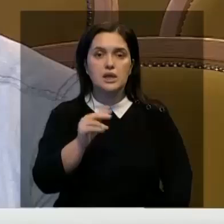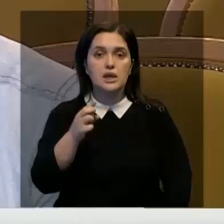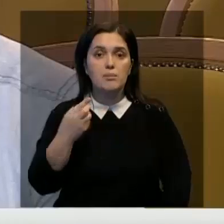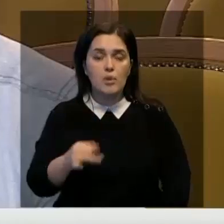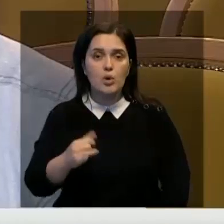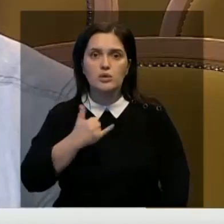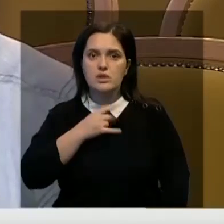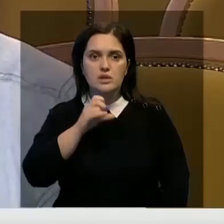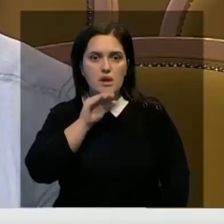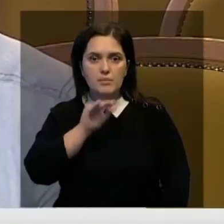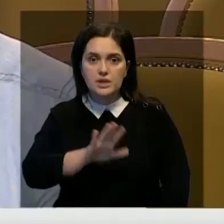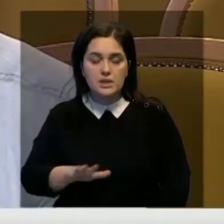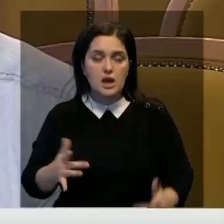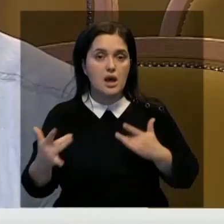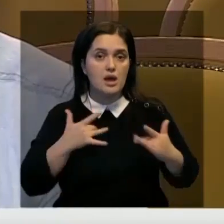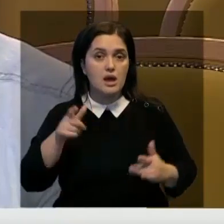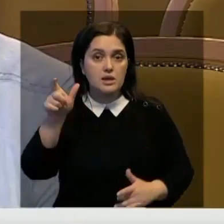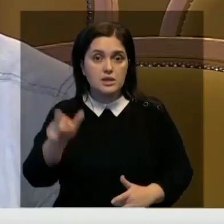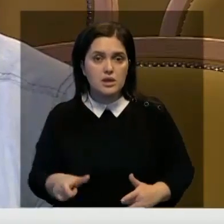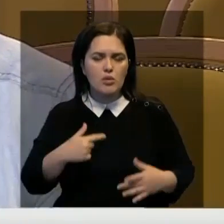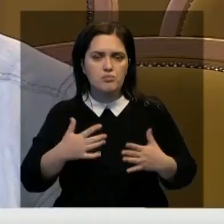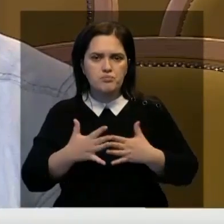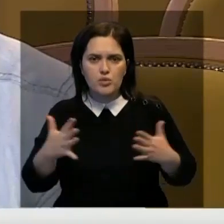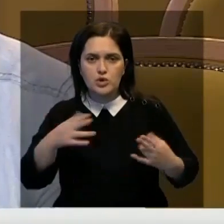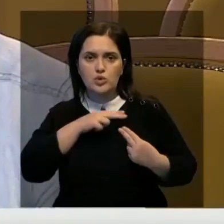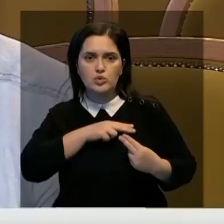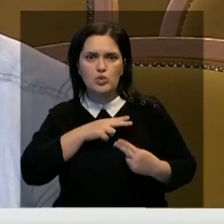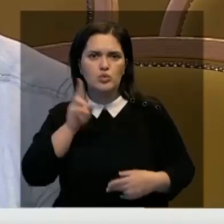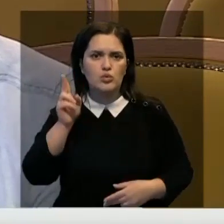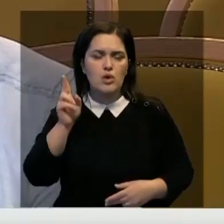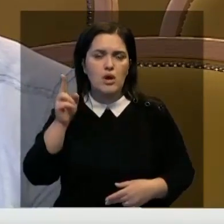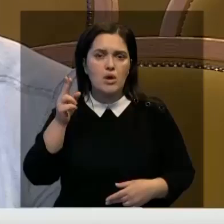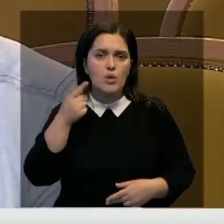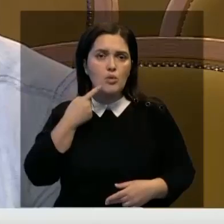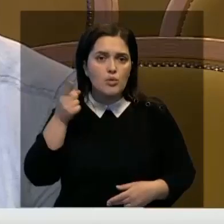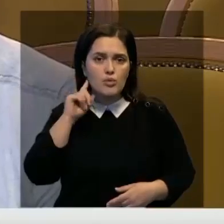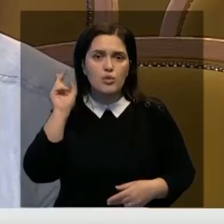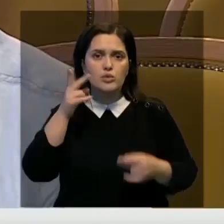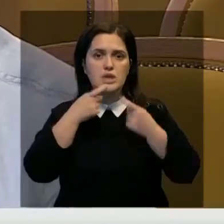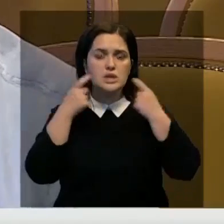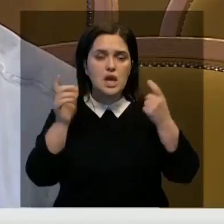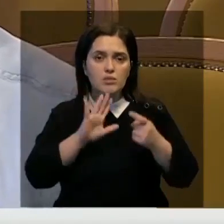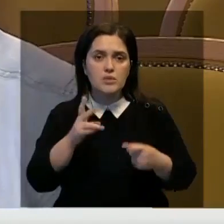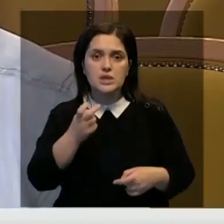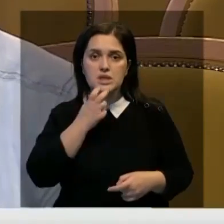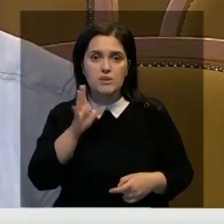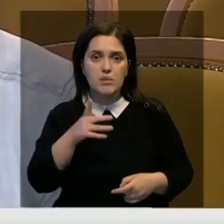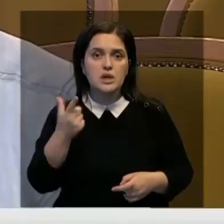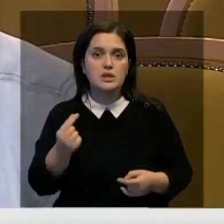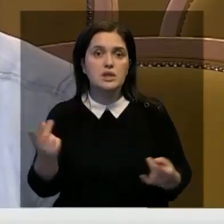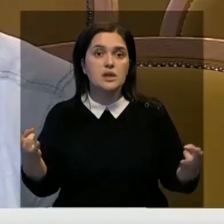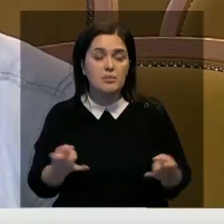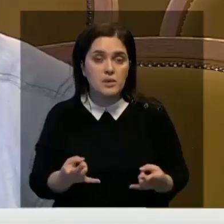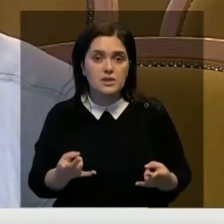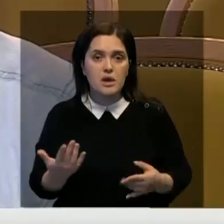непрофессиональные артисты, поэтому мы стараемся больше трудиться. Кто-то не слышит музыку, кто-то не улыбается, не смеется в тех местах, где это необходимо.